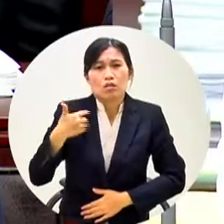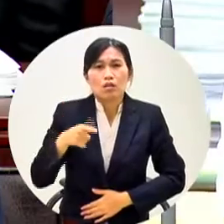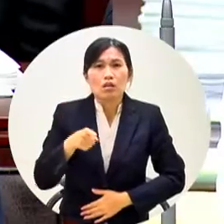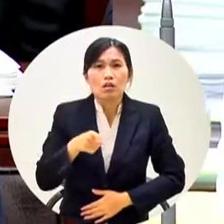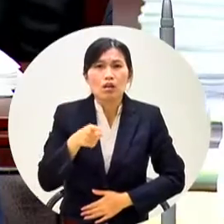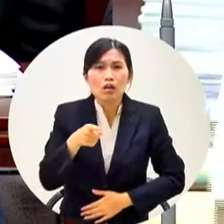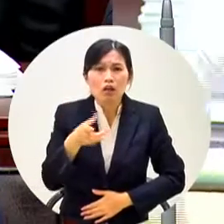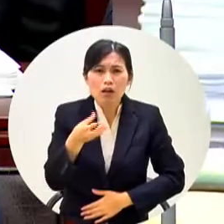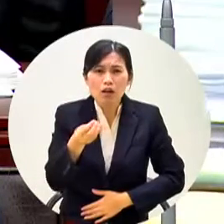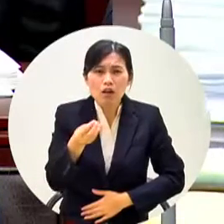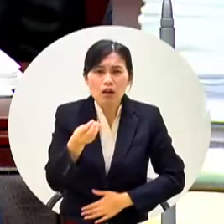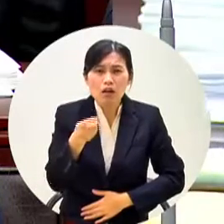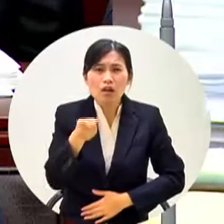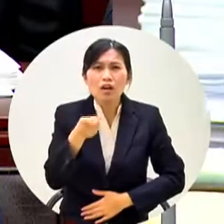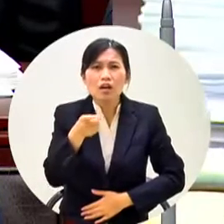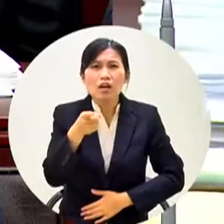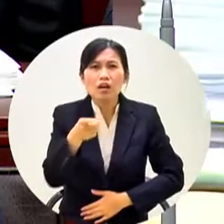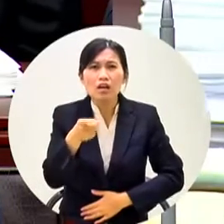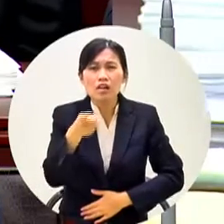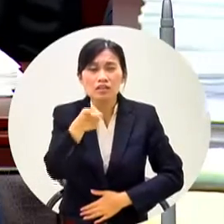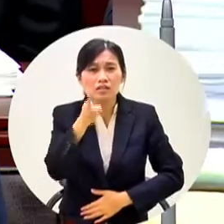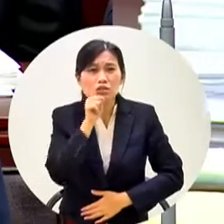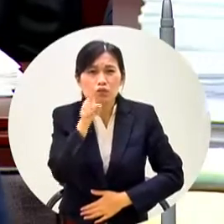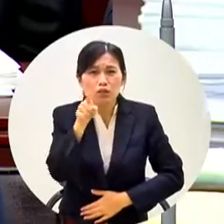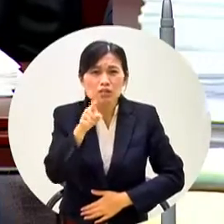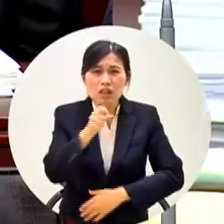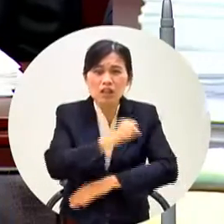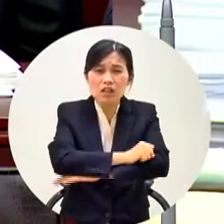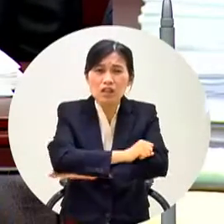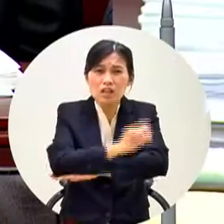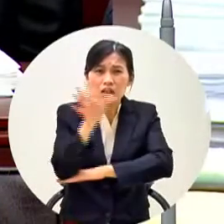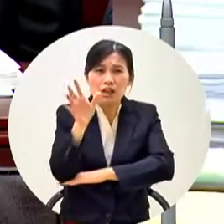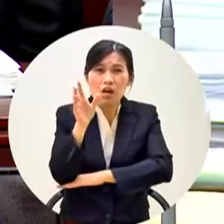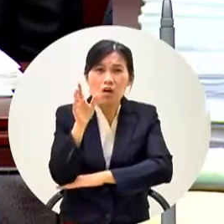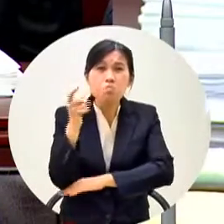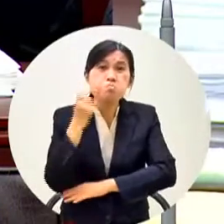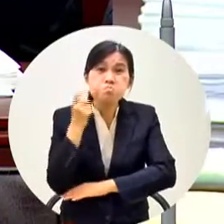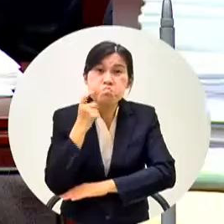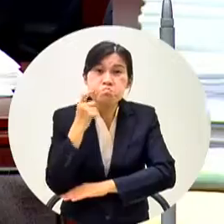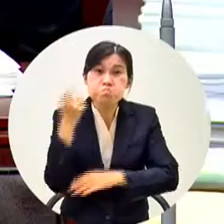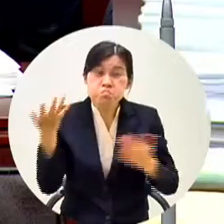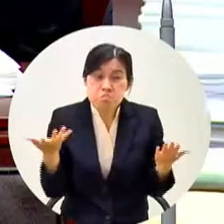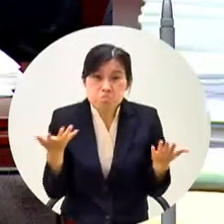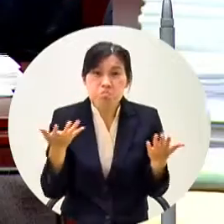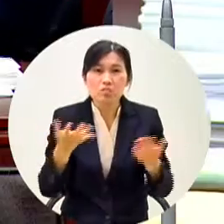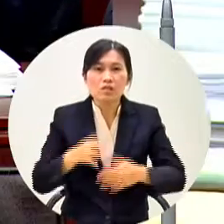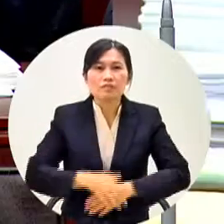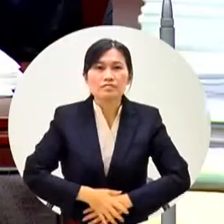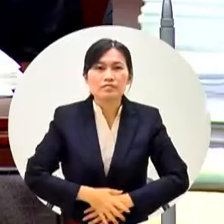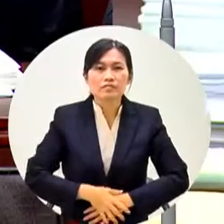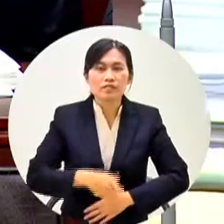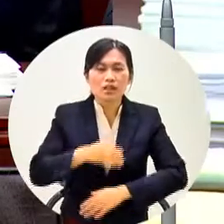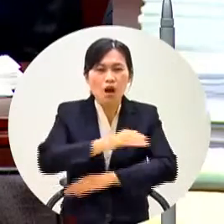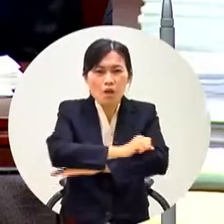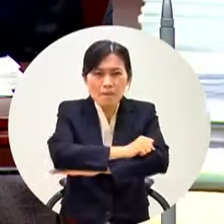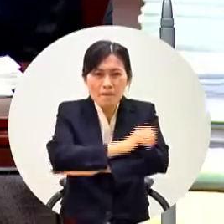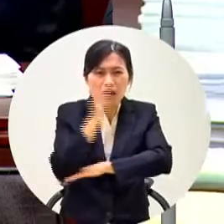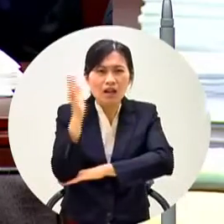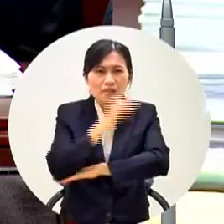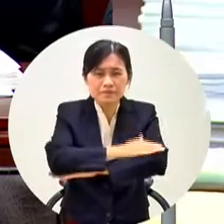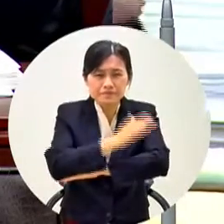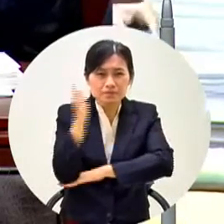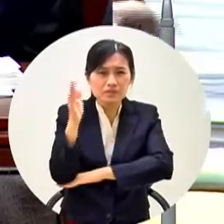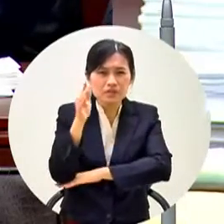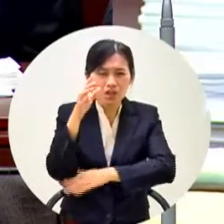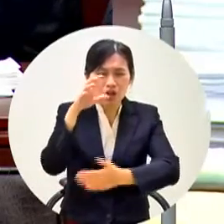所以就是說我去確認這個那你說這個新聞是假的囉那個報紙我想我們都很清楚我們很多的